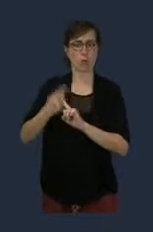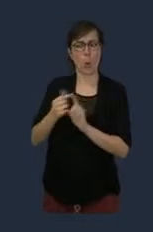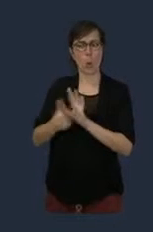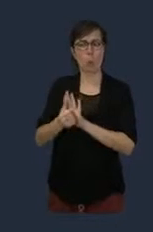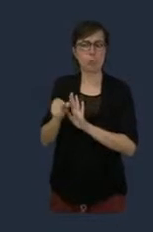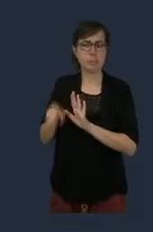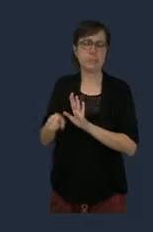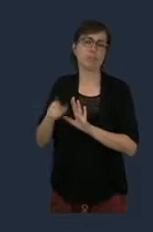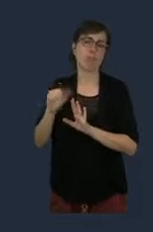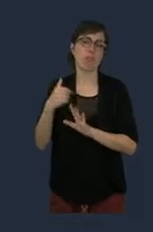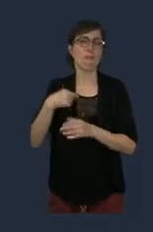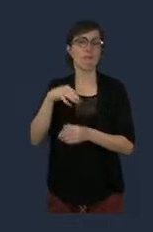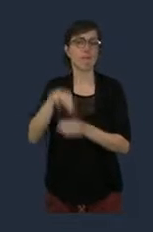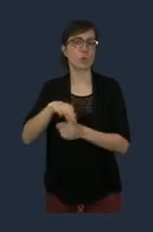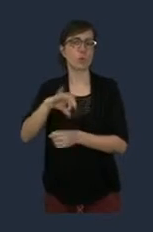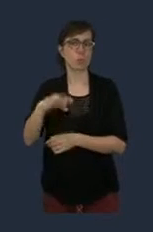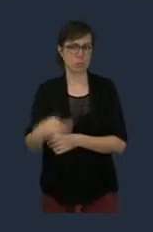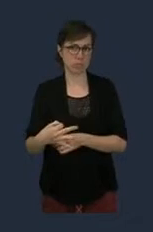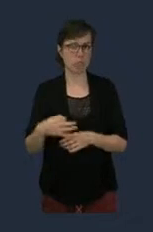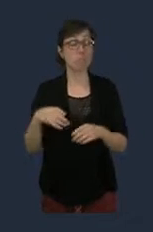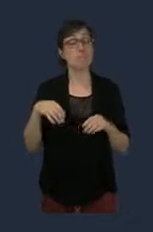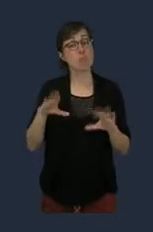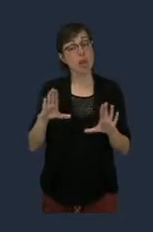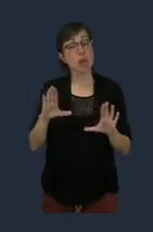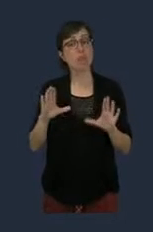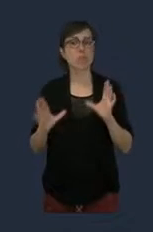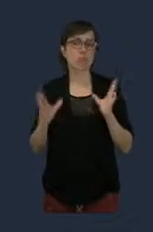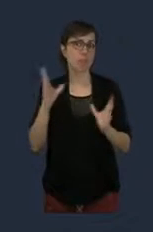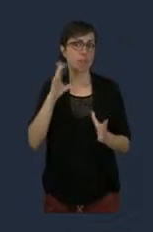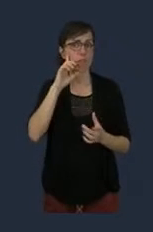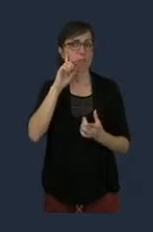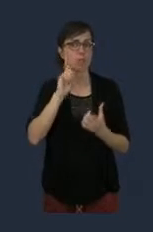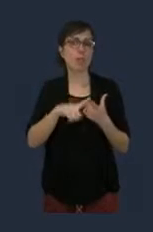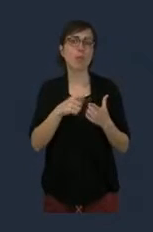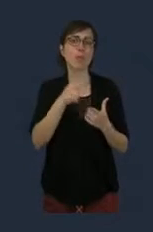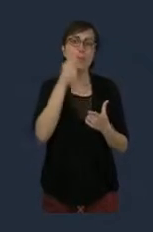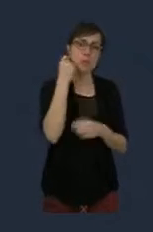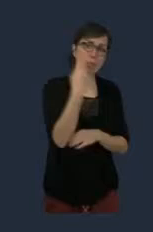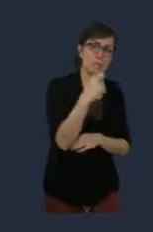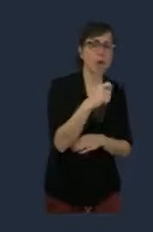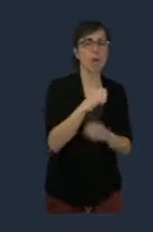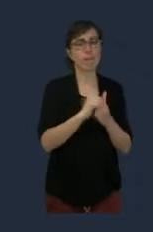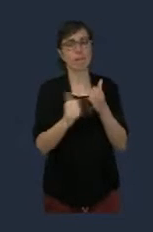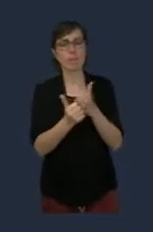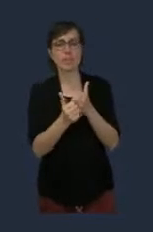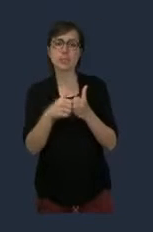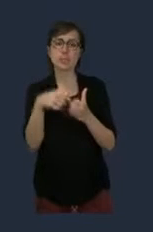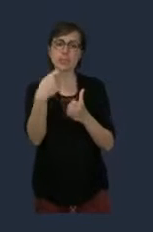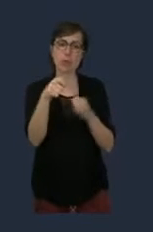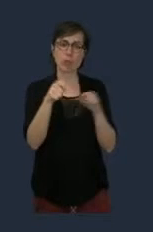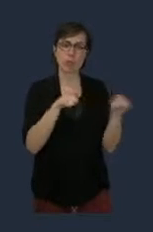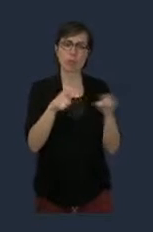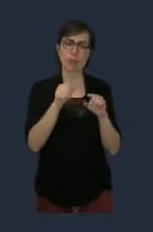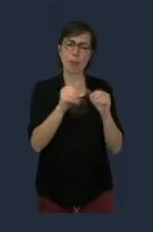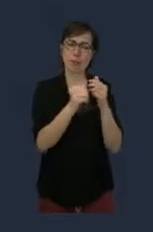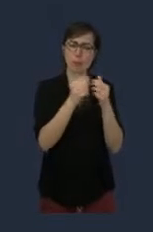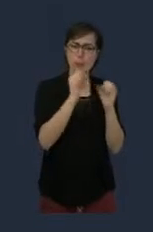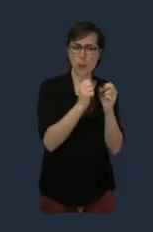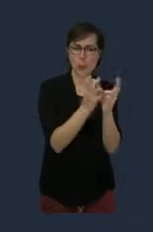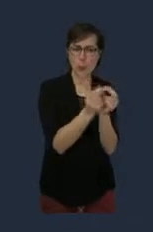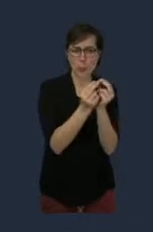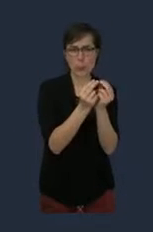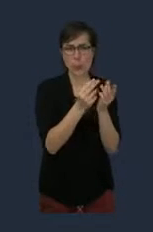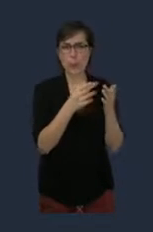nous voterons ce dossier, mais il appelle néanmoins, M. le Président, Mme la Vice-présidente, quelques explications sur la manière dont cette